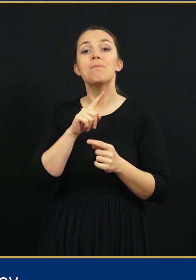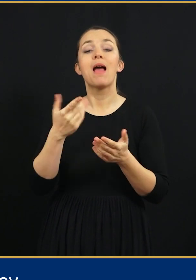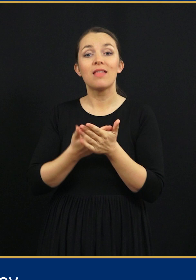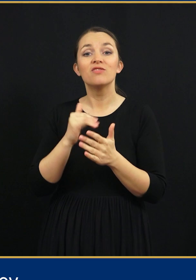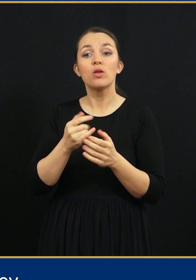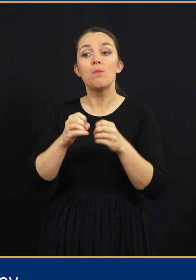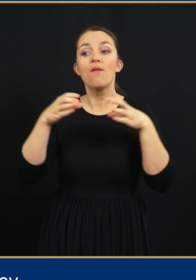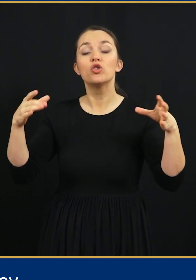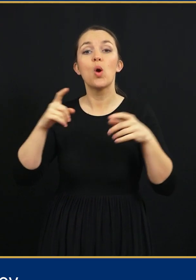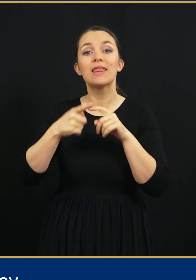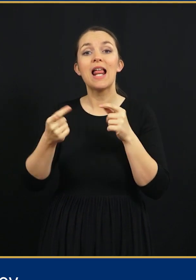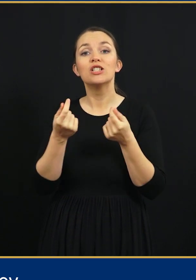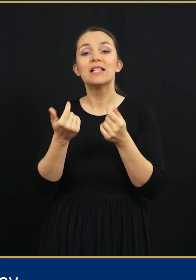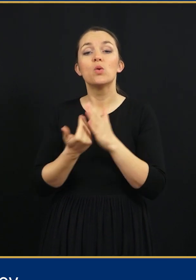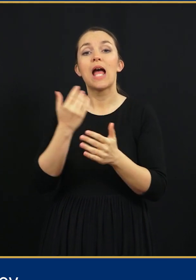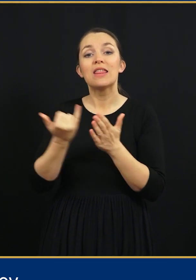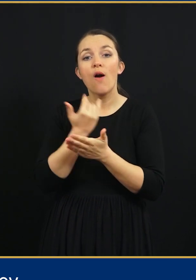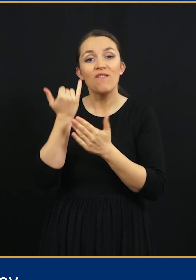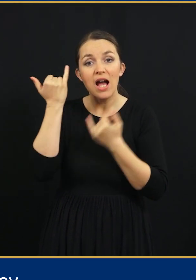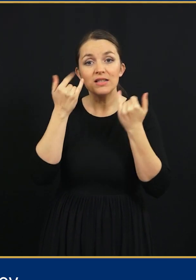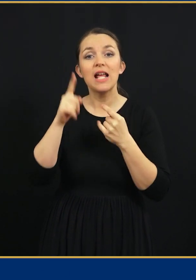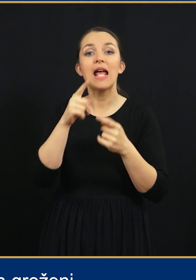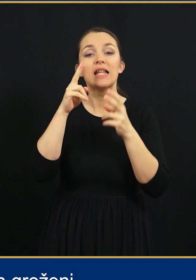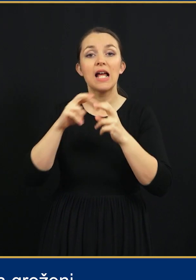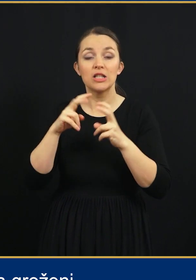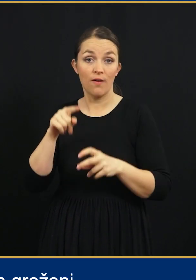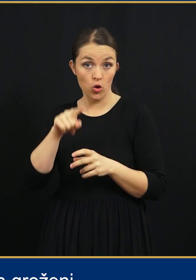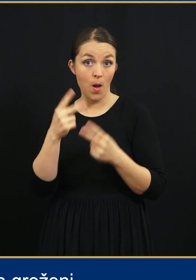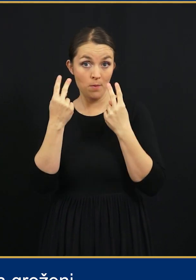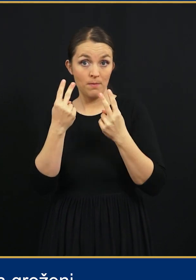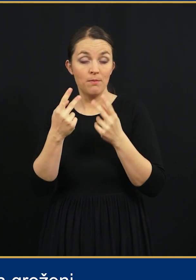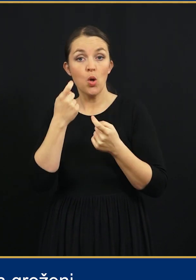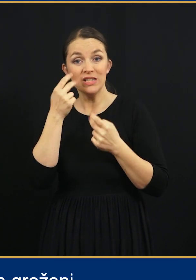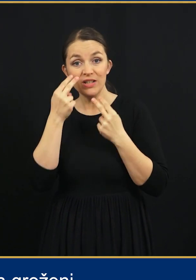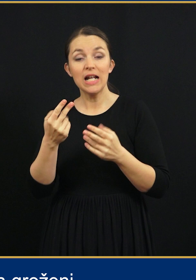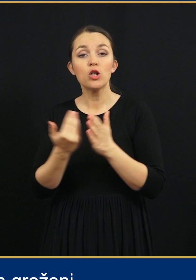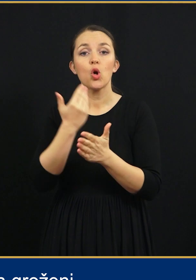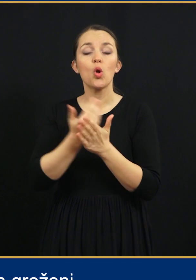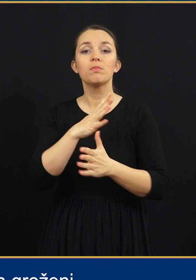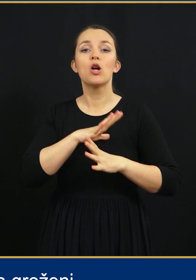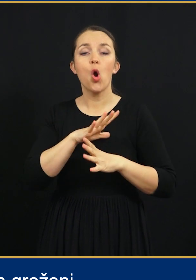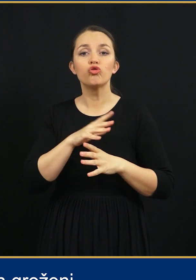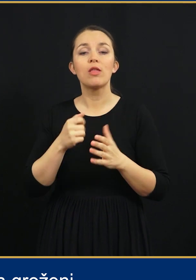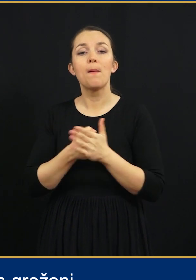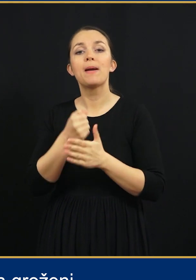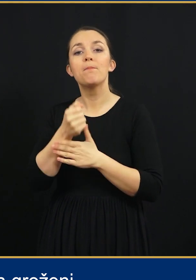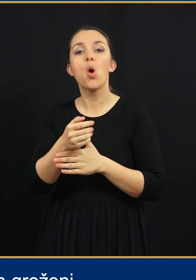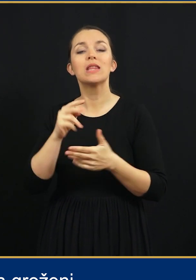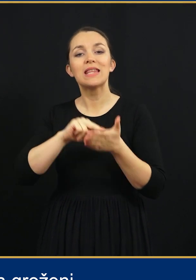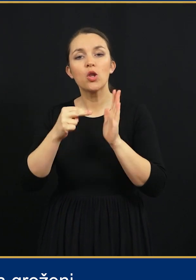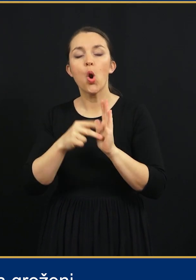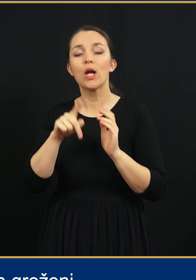se povečuje delež sredstev za inovacije in raziskave, kar je pomembno z vidika sodobnih grožen prebojnih